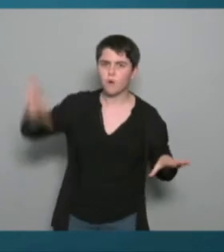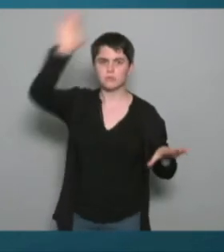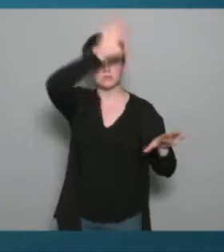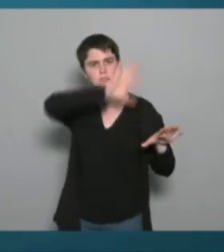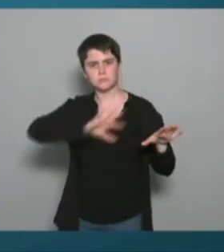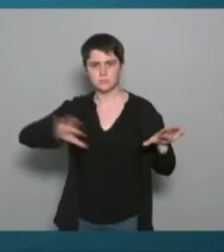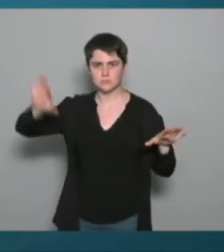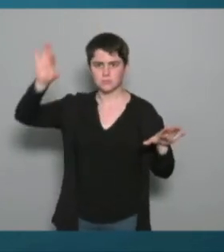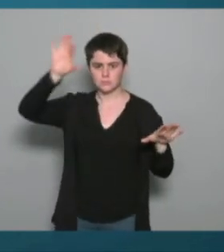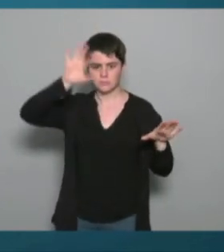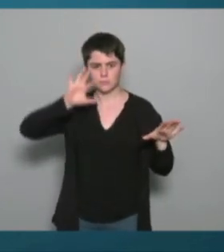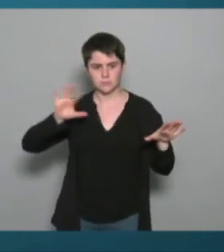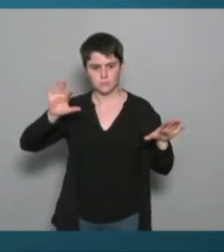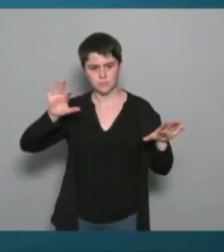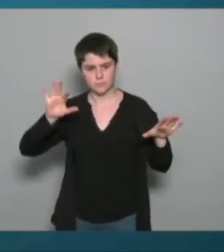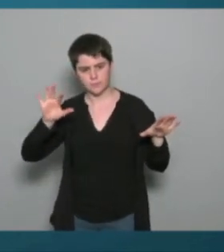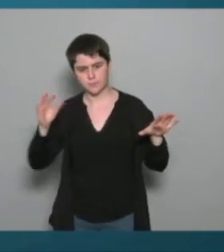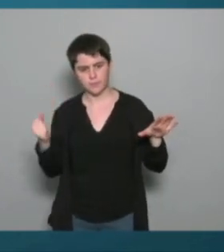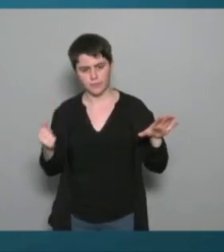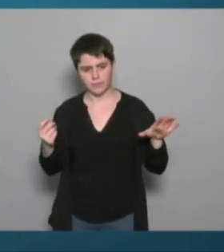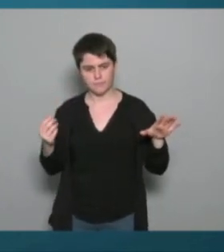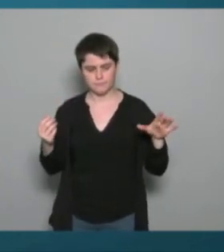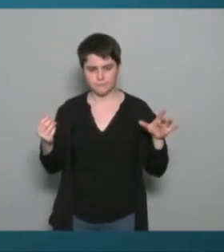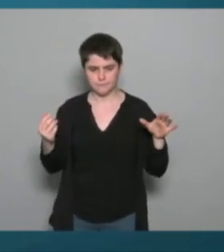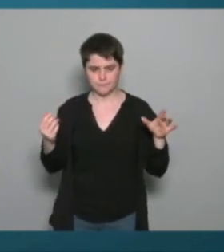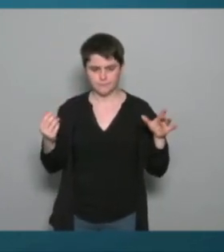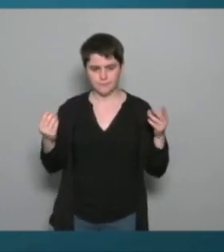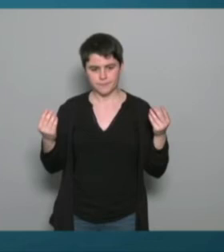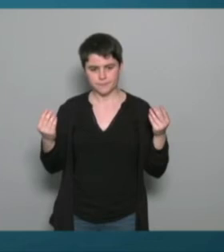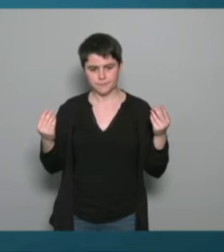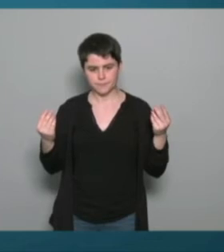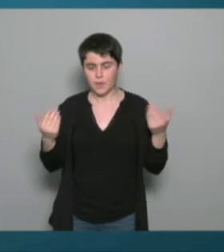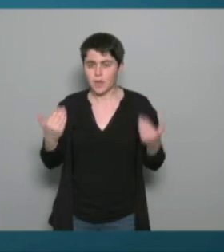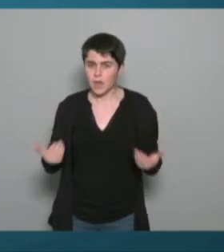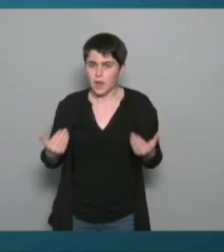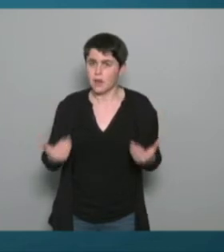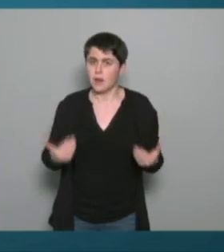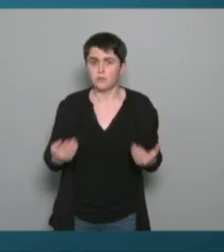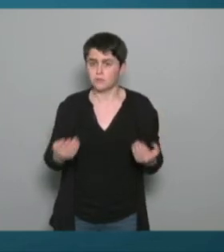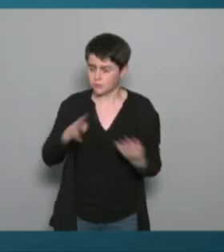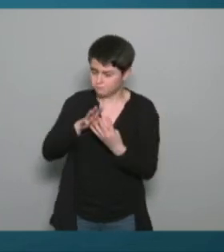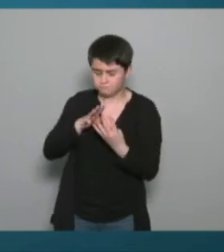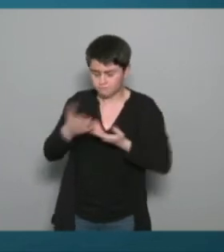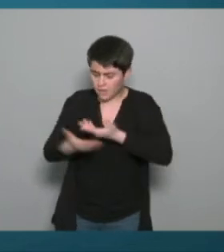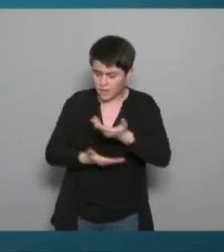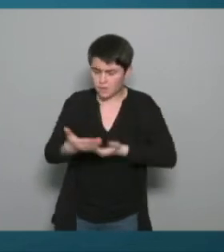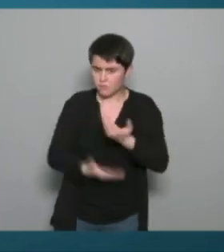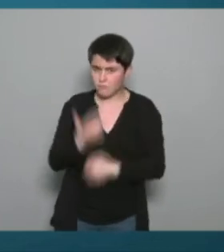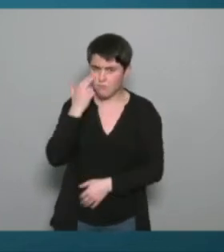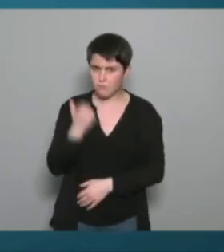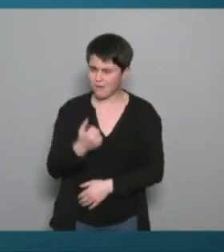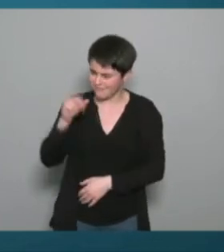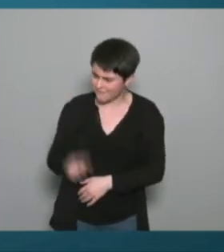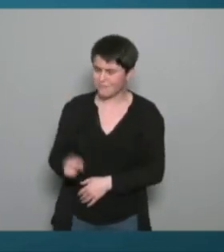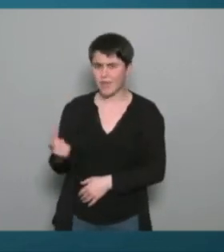évoqué aussi dans cette rencontre c'est qu'il y a de véritables partenariats des déclarations il faut